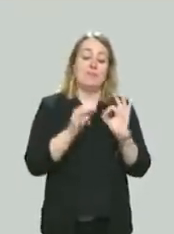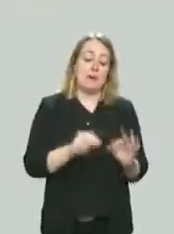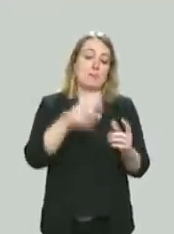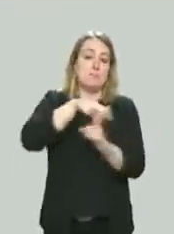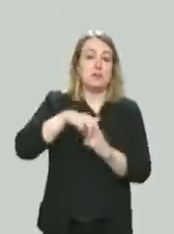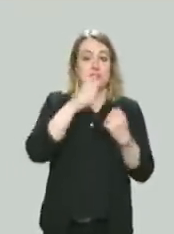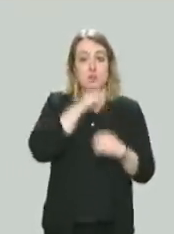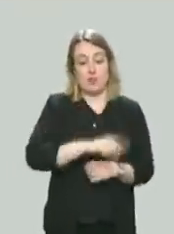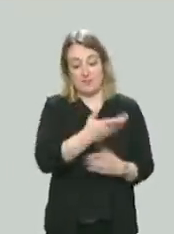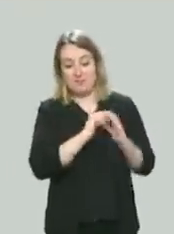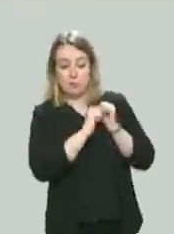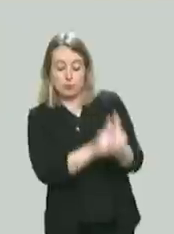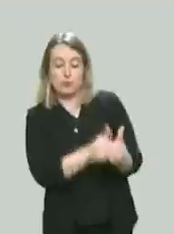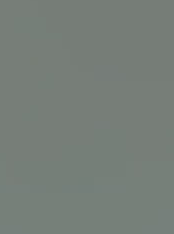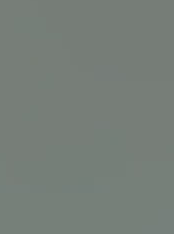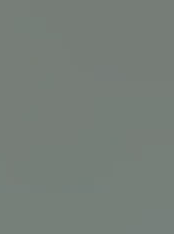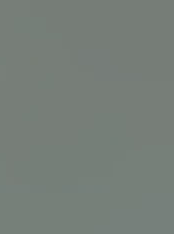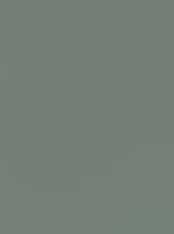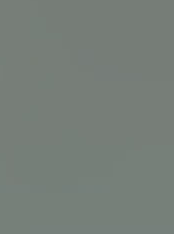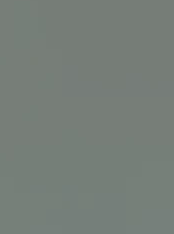aussi désormais soumis au pass sanitaire.